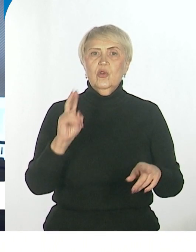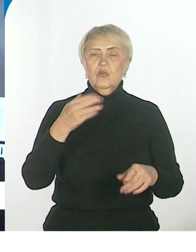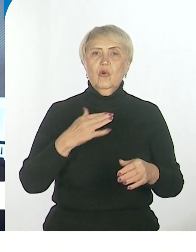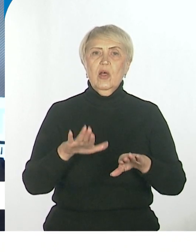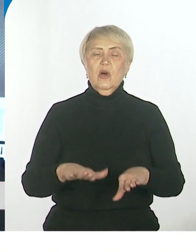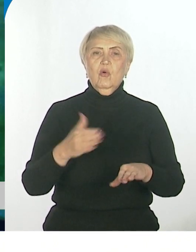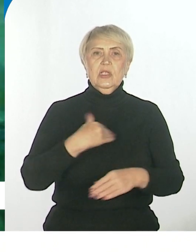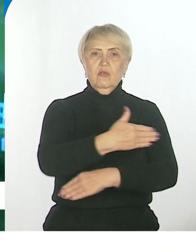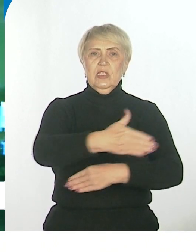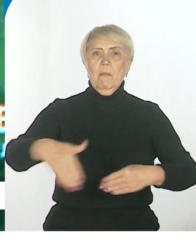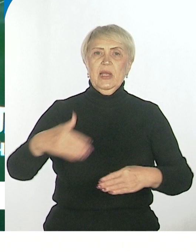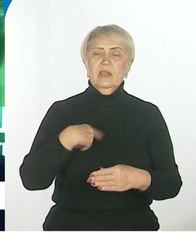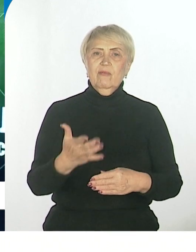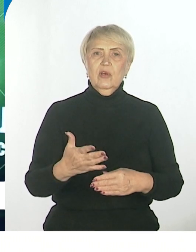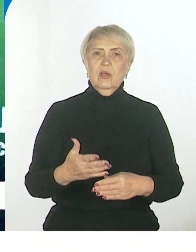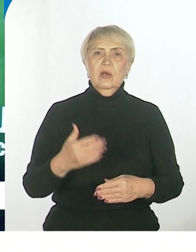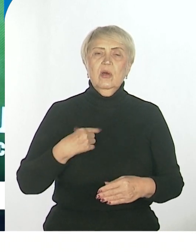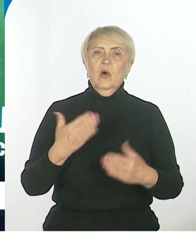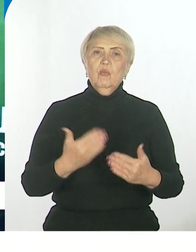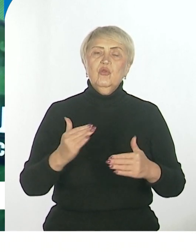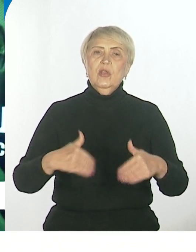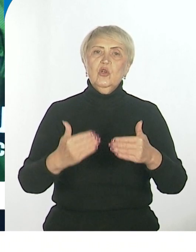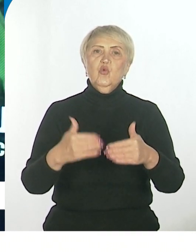то это наступательные, либо оборонительные действия,